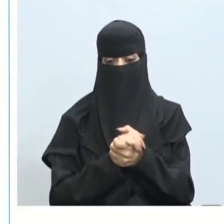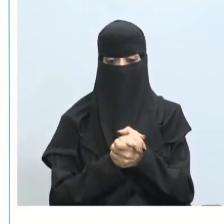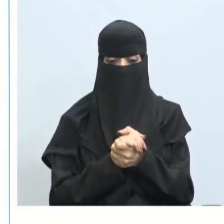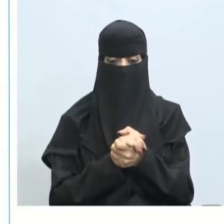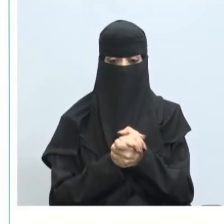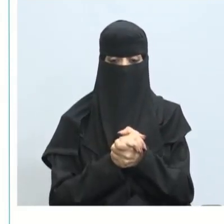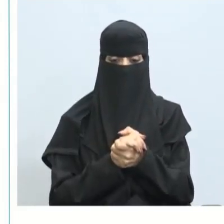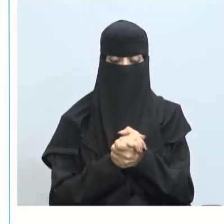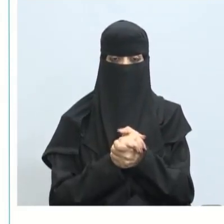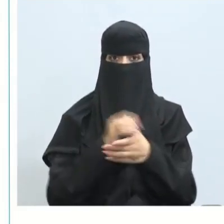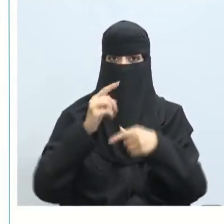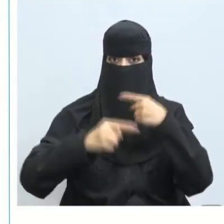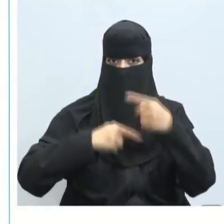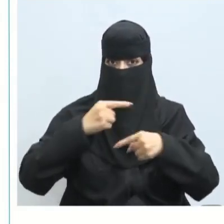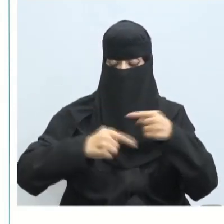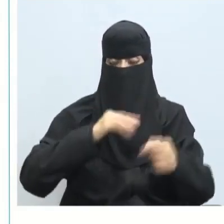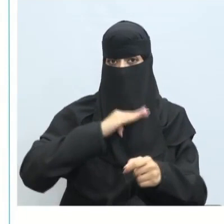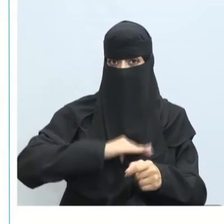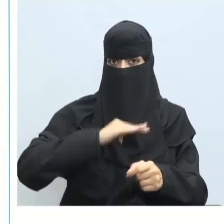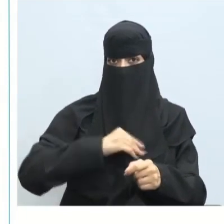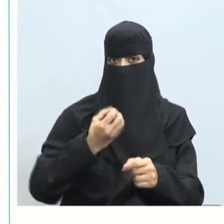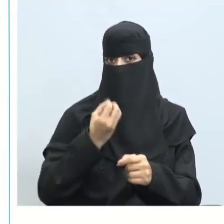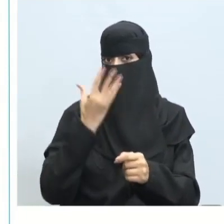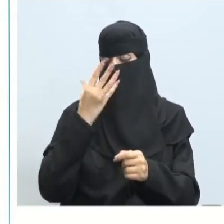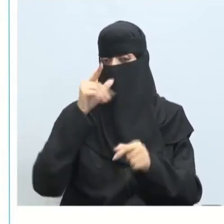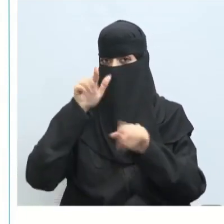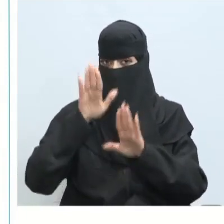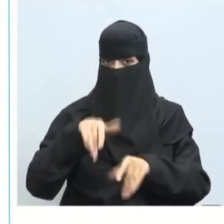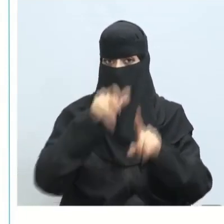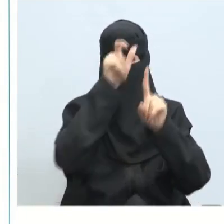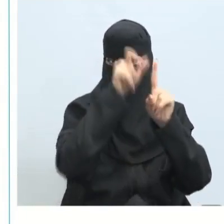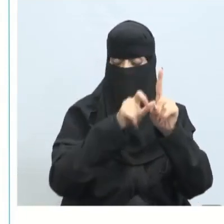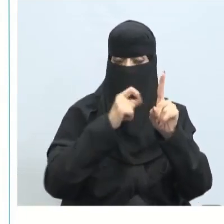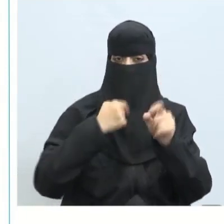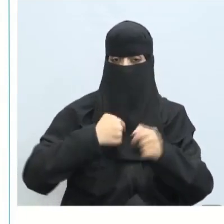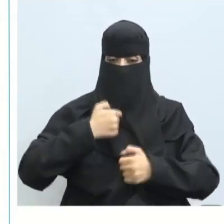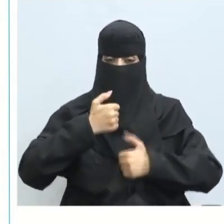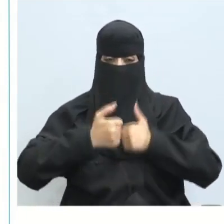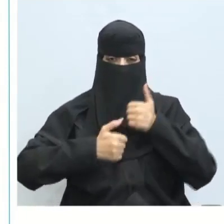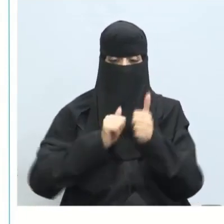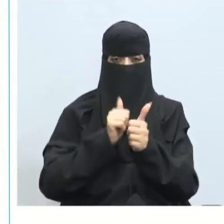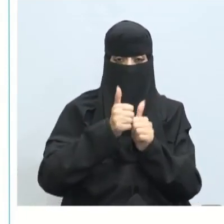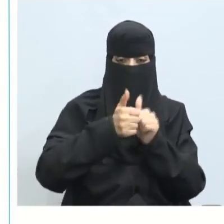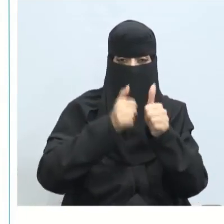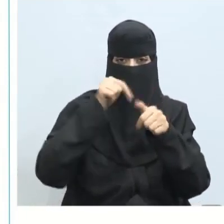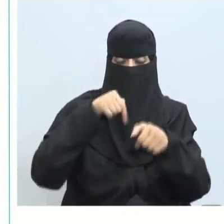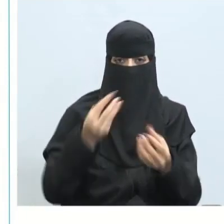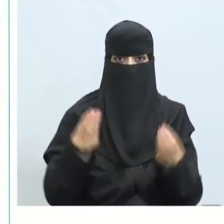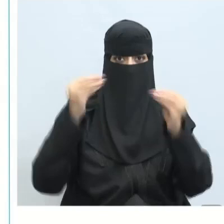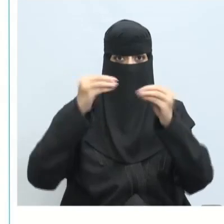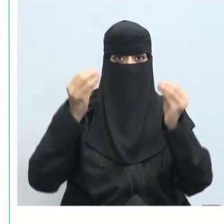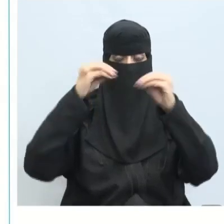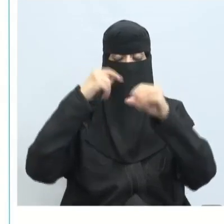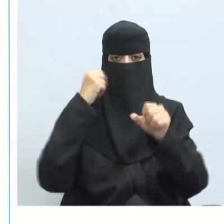دائما الضغوط الإيجابية تجعل لدى الشخص تحدي ومضاعفة العمل يود الإنجاز